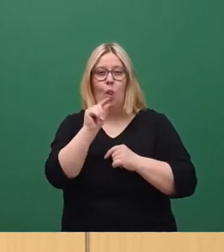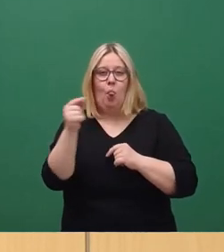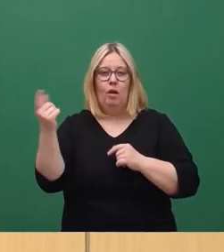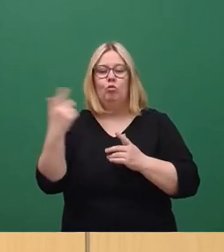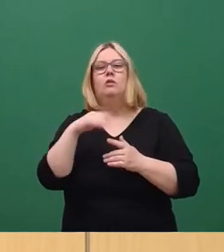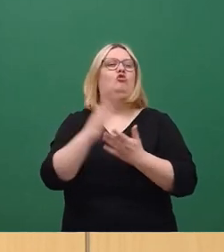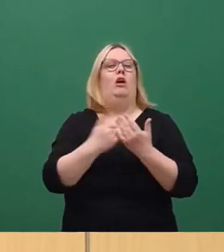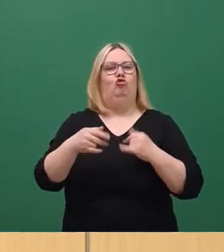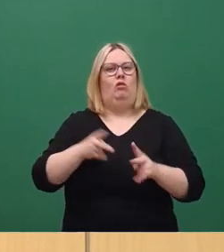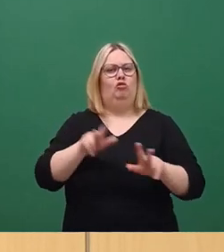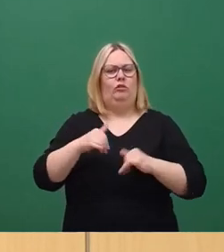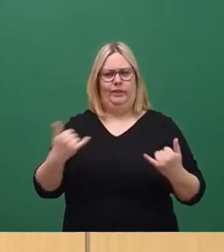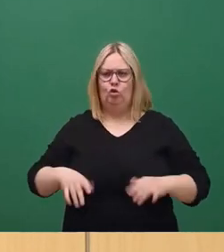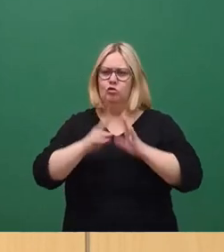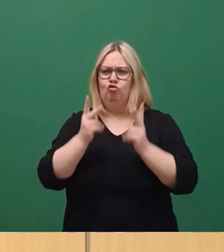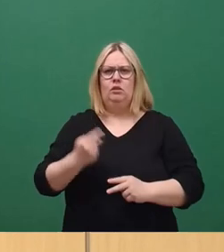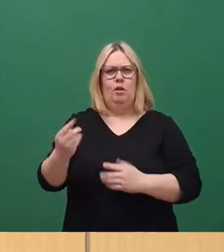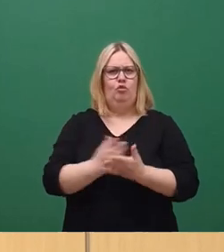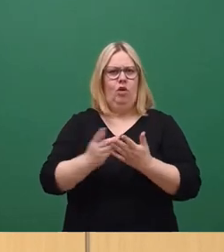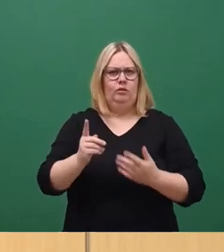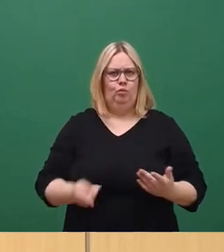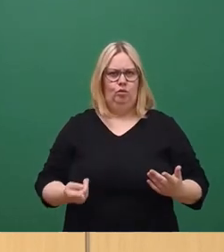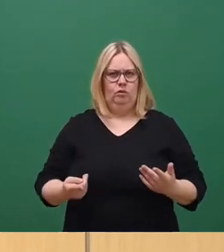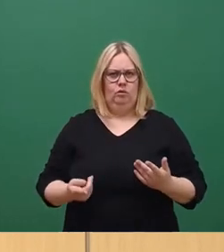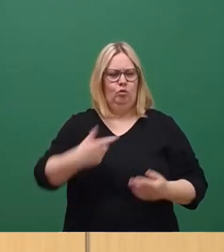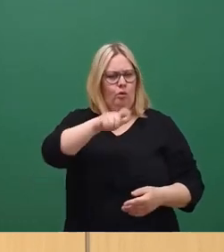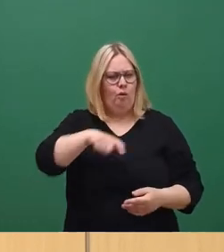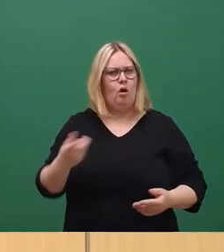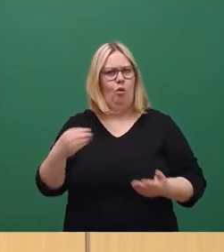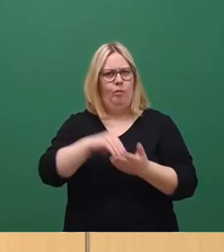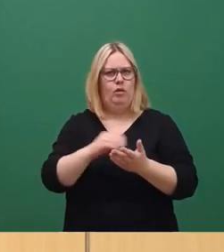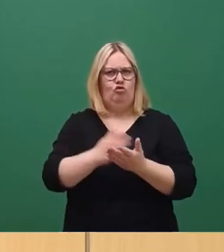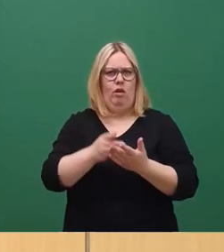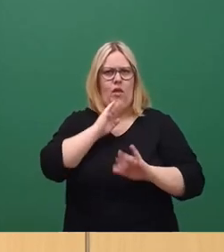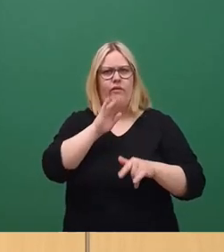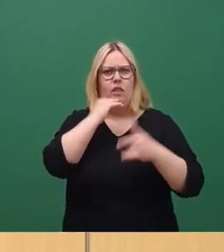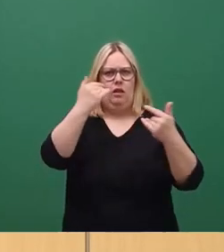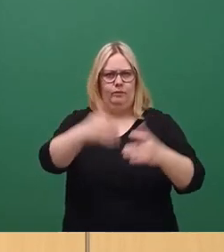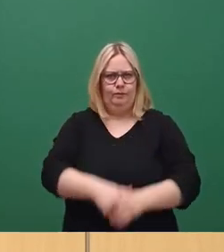die entscheiden, wie unsere Stadt gestaltet wird. Nein, die Mehrheit unserer Bürger sollten diese Entscheidung treffen dürfen. Vielen Dank.